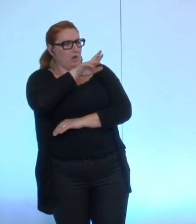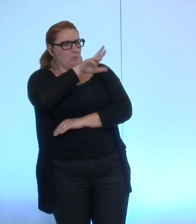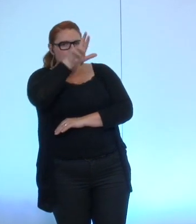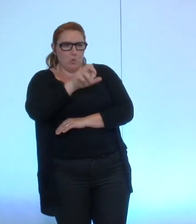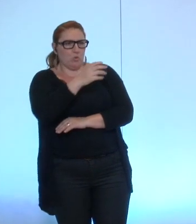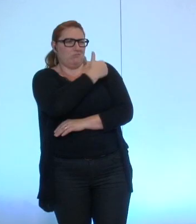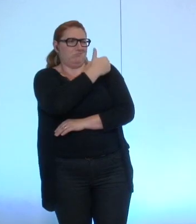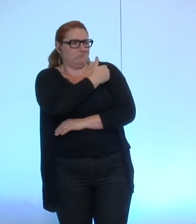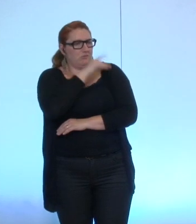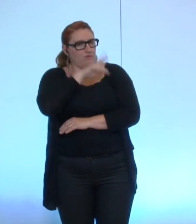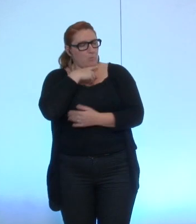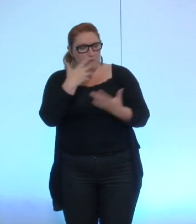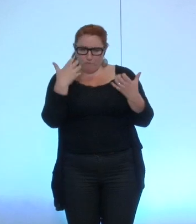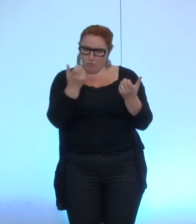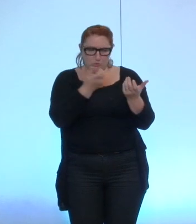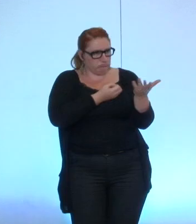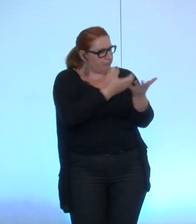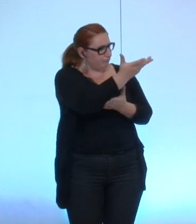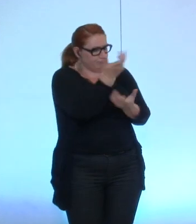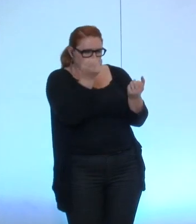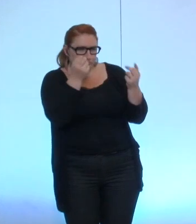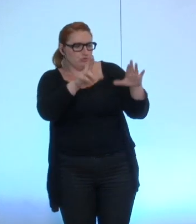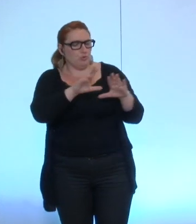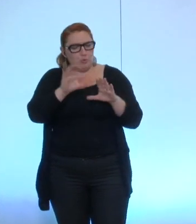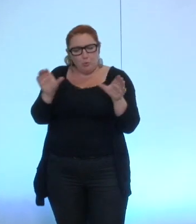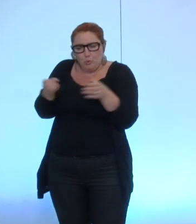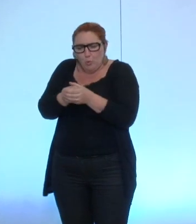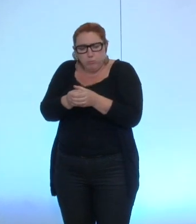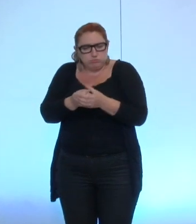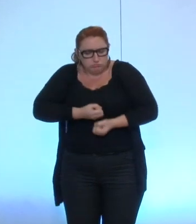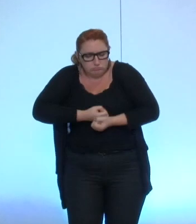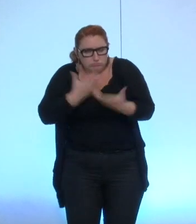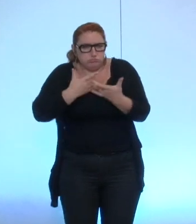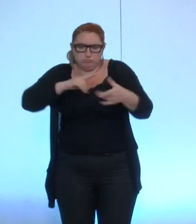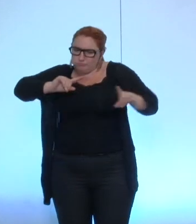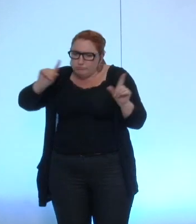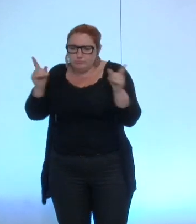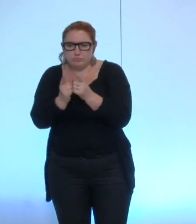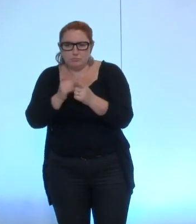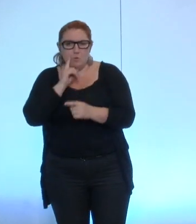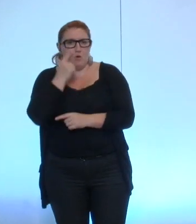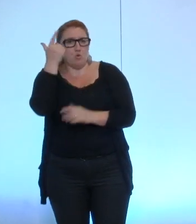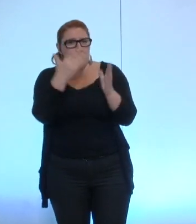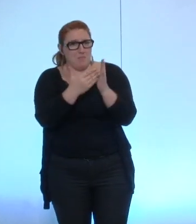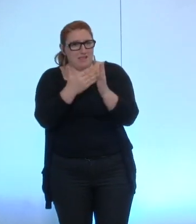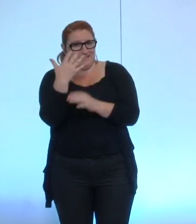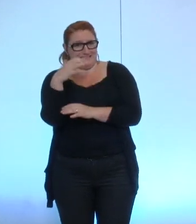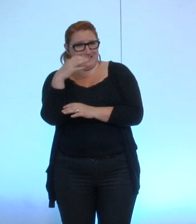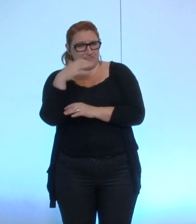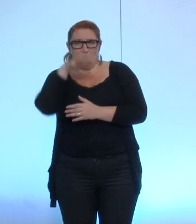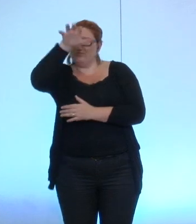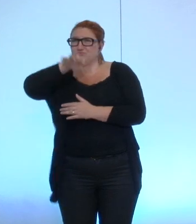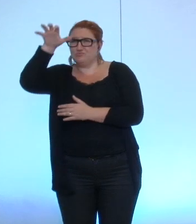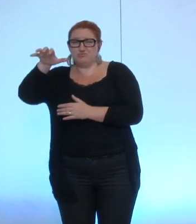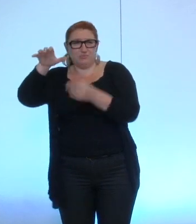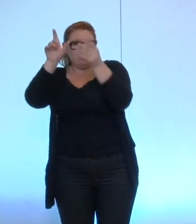que l'expression de'opposition de notre groupe est diminuée dans le journal municipal qui passe de 2500 à 2000 signes donc ça c'est